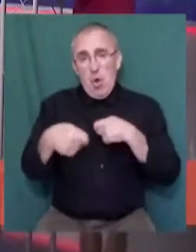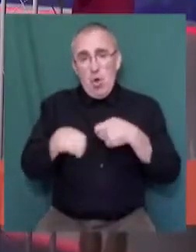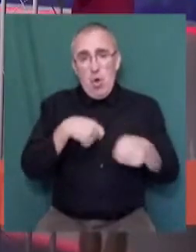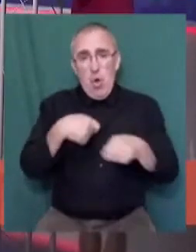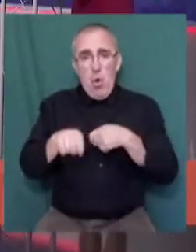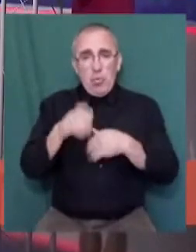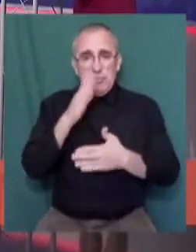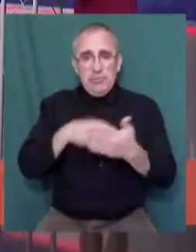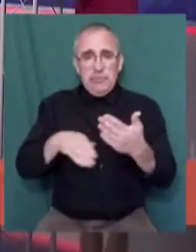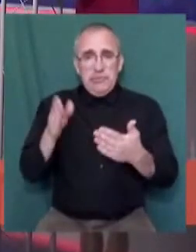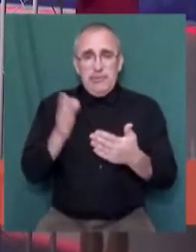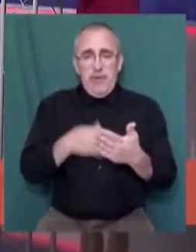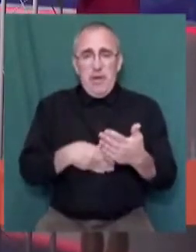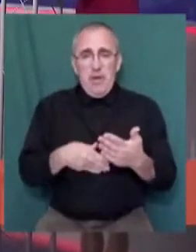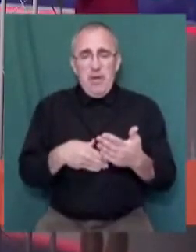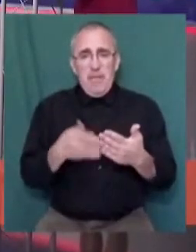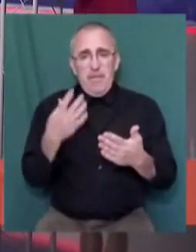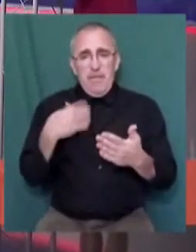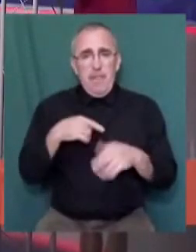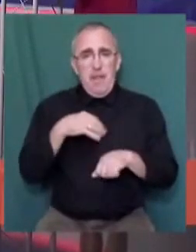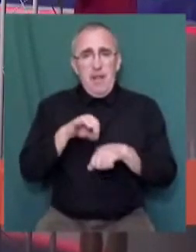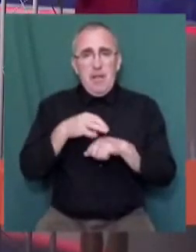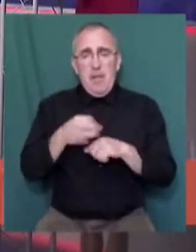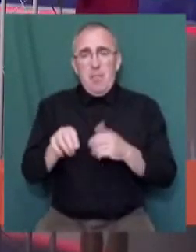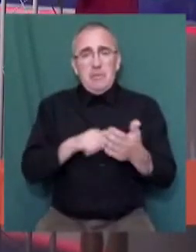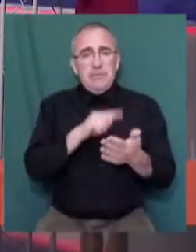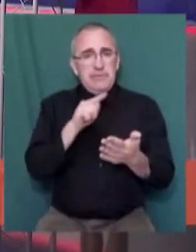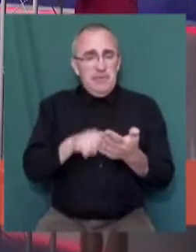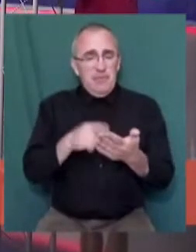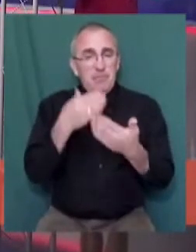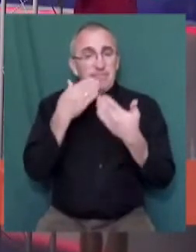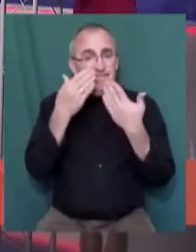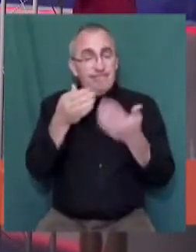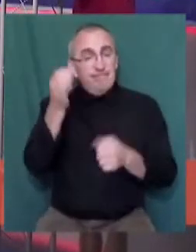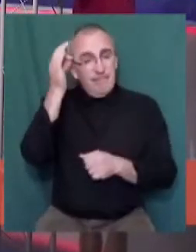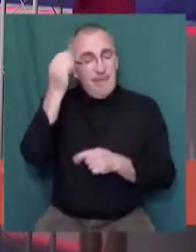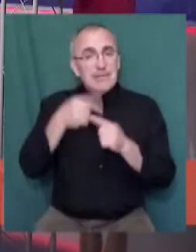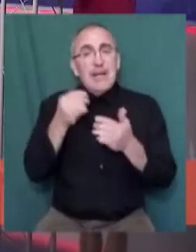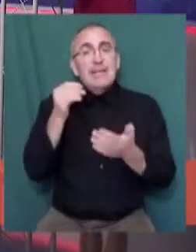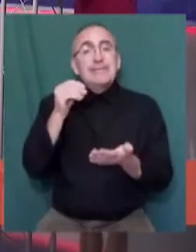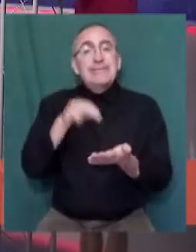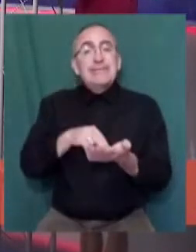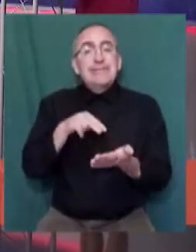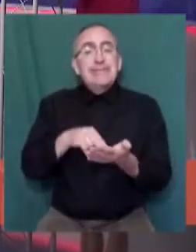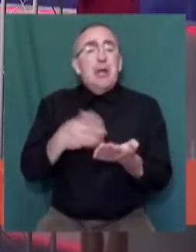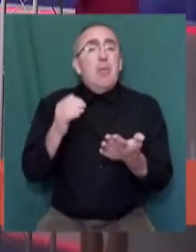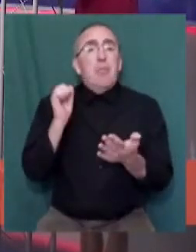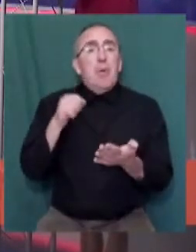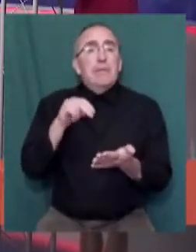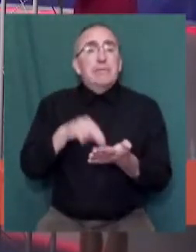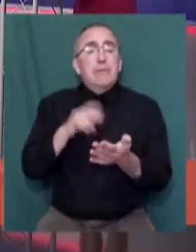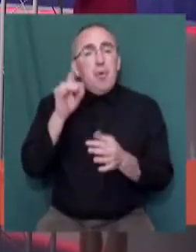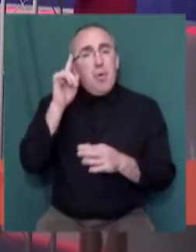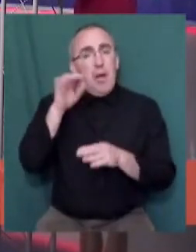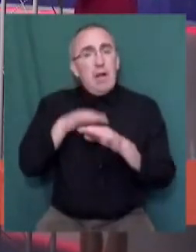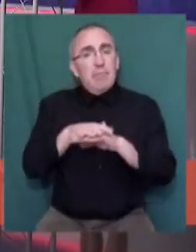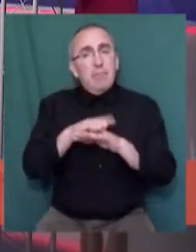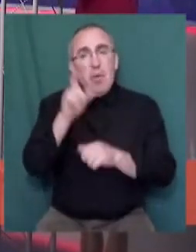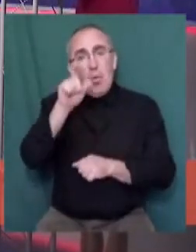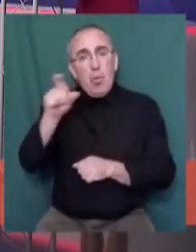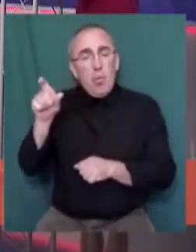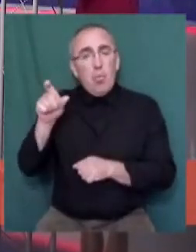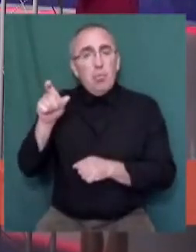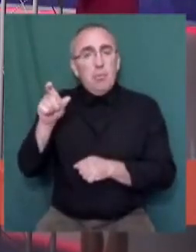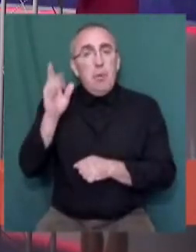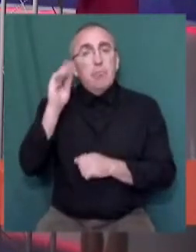Власне, наболіло запитання, оскільки також про нього згадуєте, це ціни. На які ціни можуть розраховувати містяни, наскільки буде підвищена вартість?